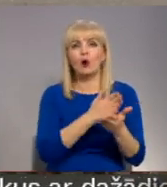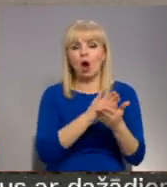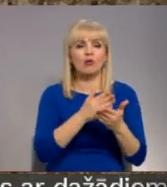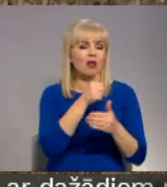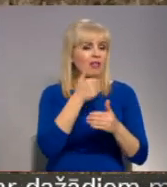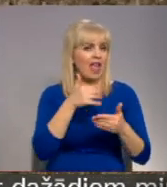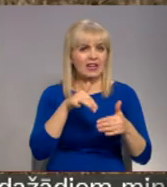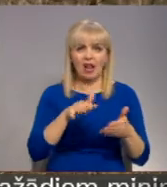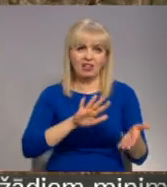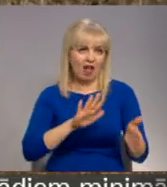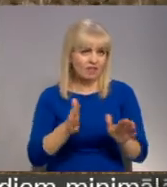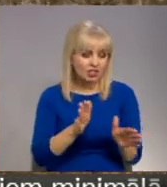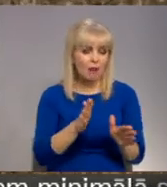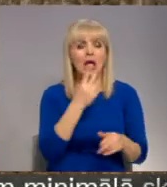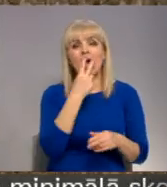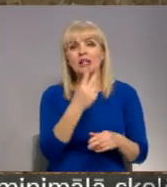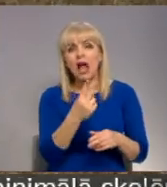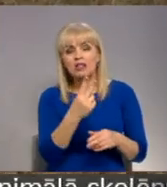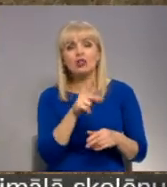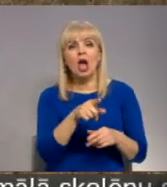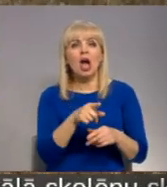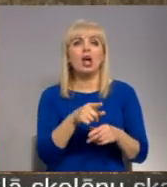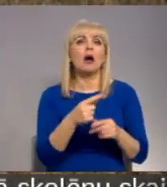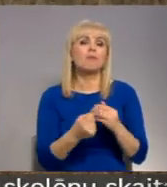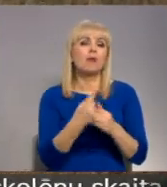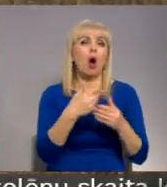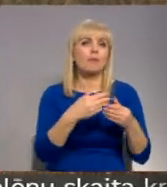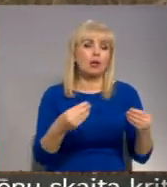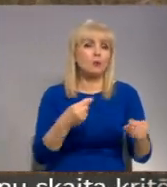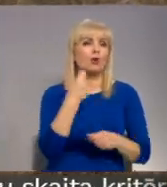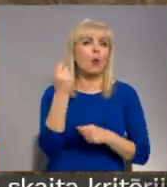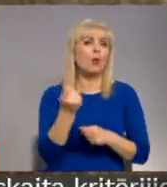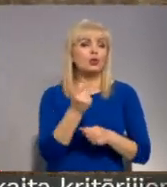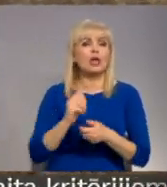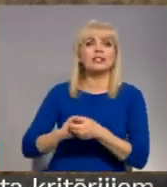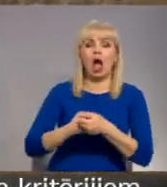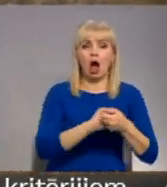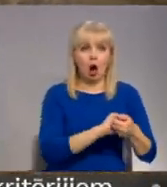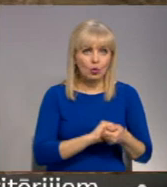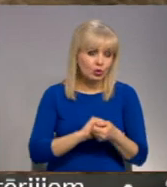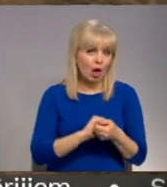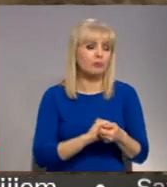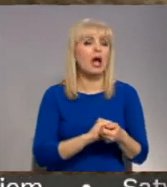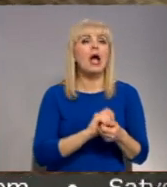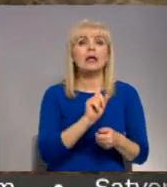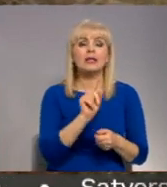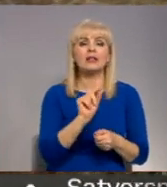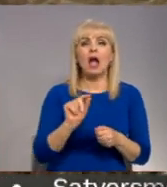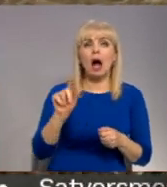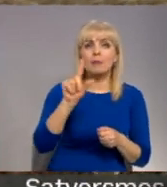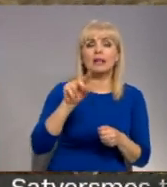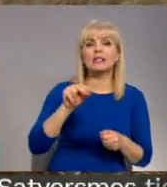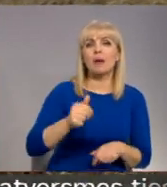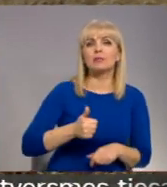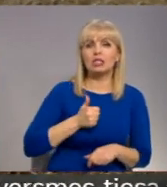veiksmīgi. Savu redzējumu cēloņu novēršanā paudusi arī Latvijas Ugundzēsības asociācija. Uzsverot, ka jāpalīlinas zemes